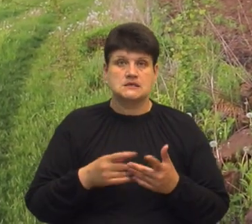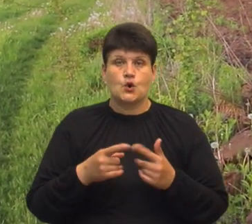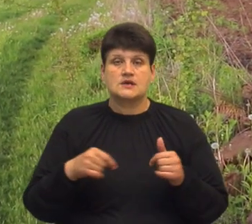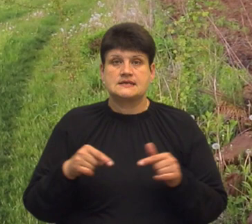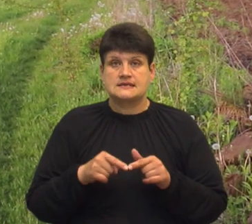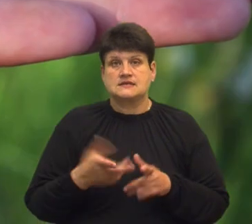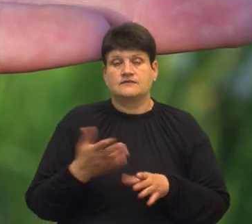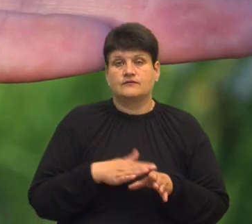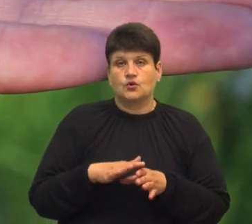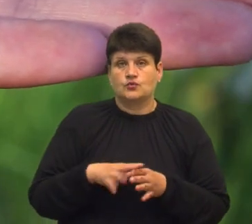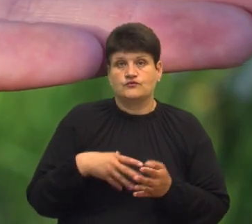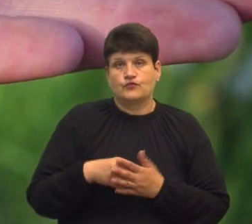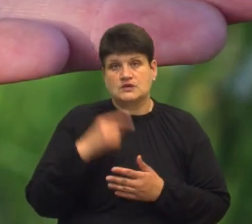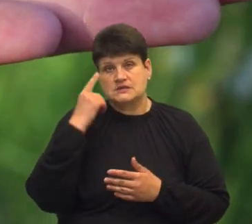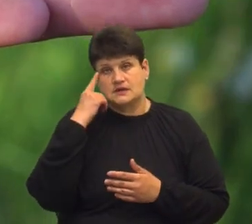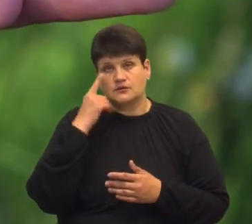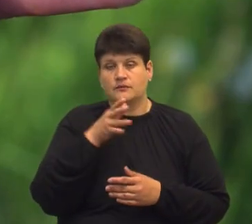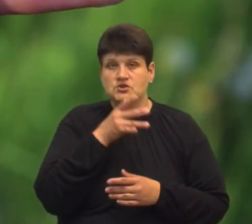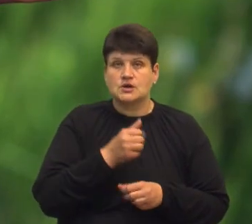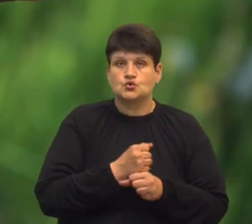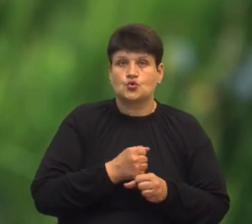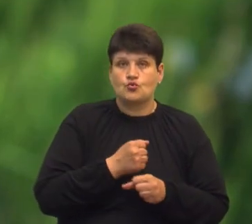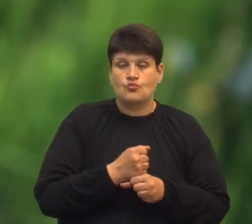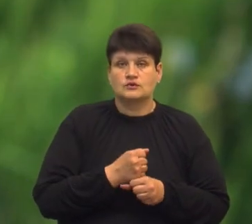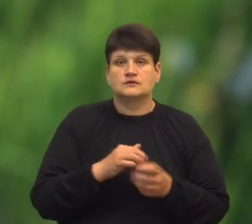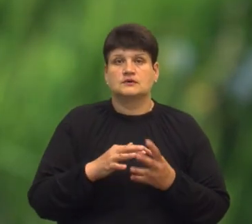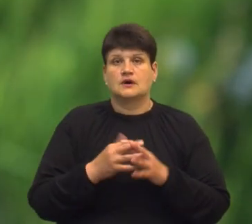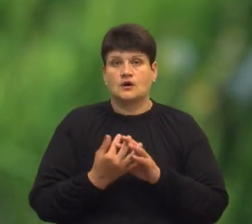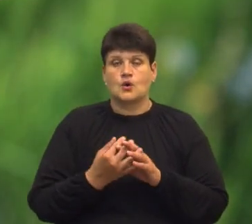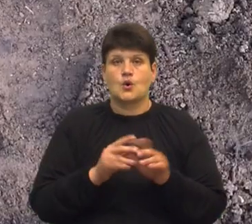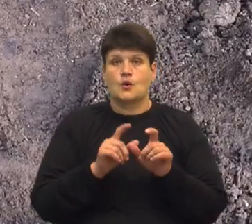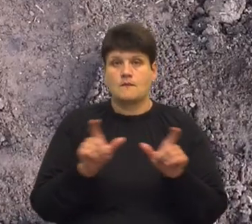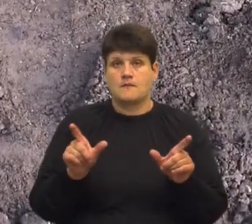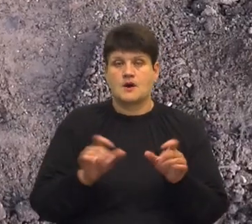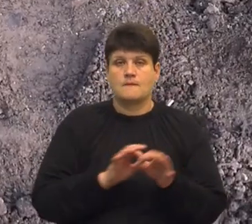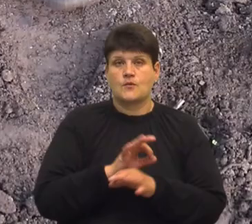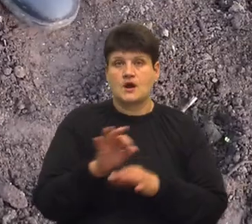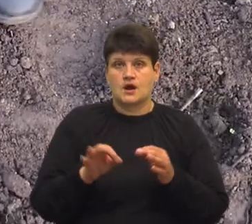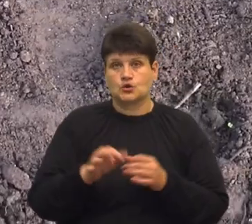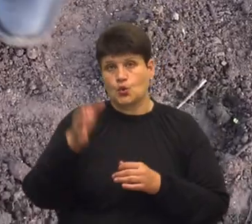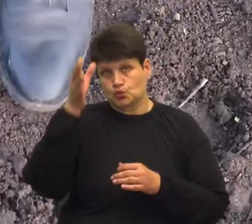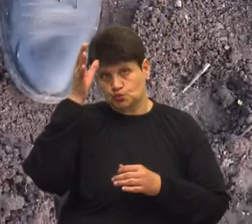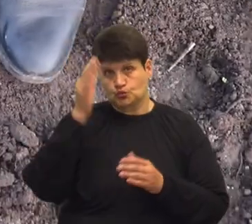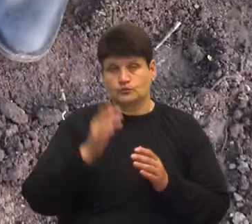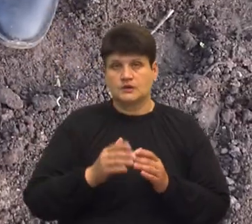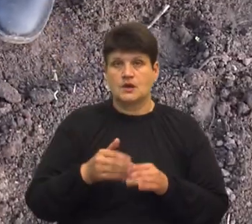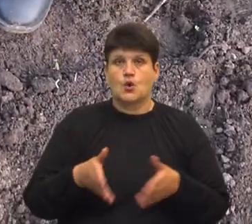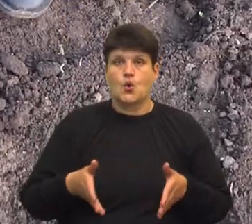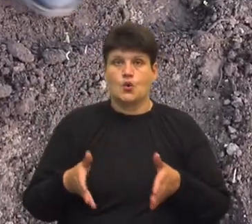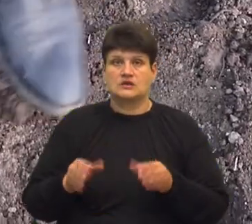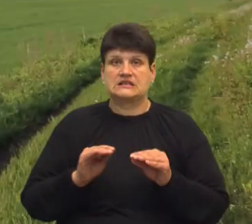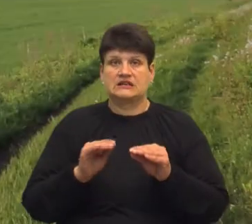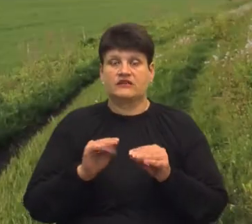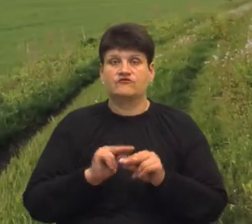Василь реалізовував свої задуми під час роботи. В агрокомпанії координував проєкт «Розумний город», де вчив дітей вирощувати